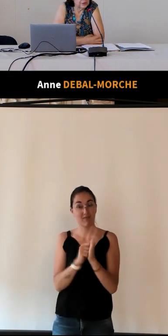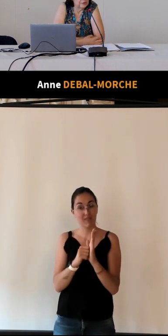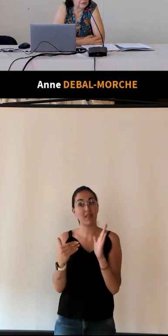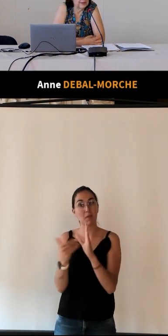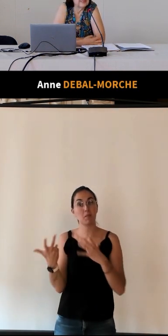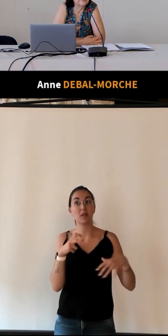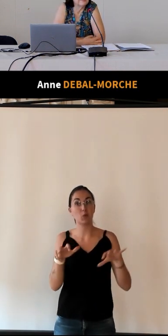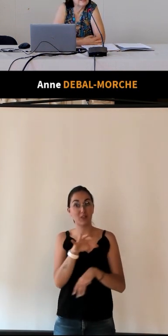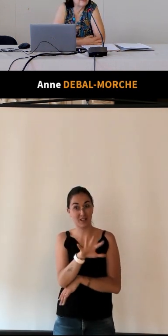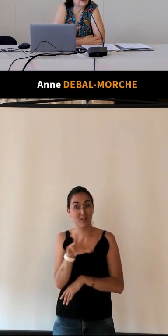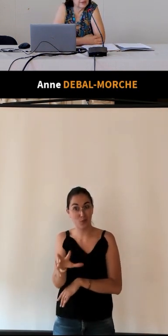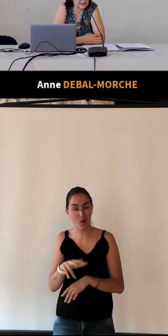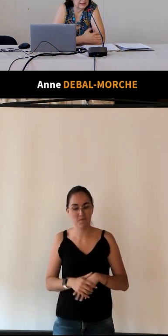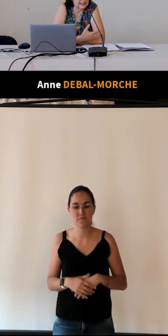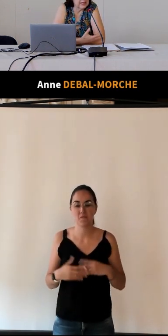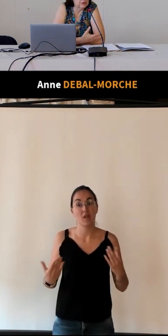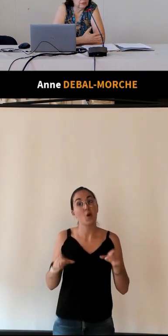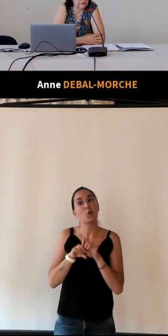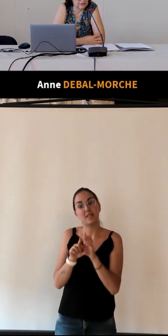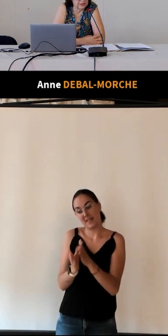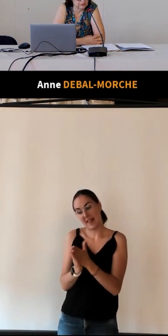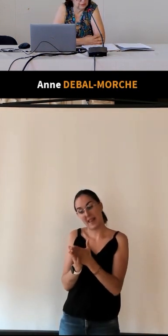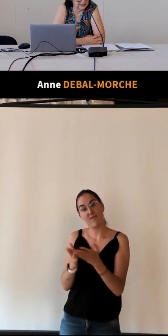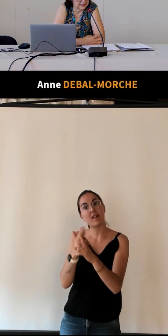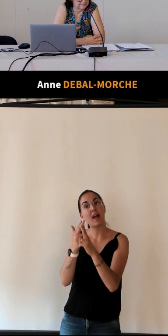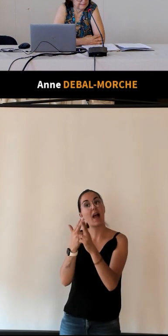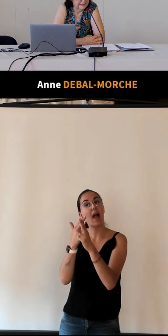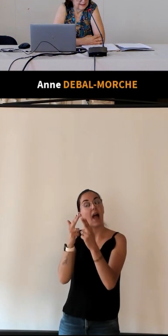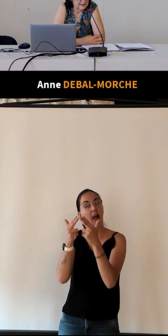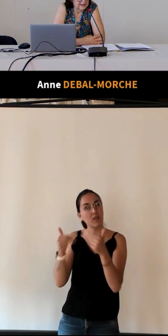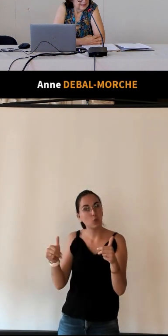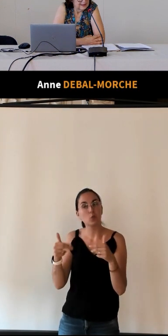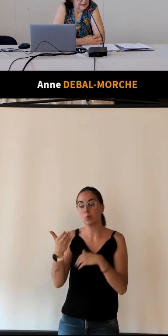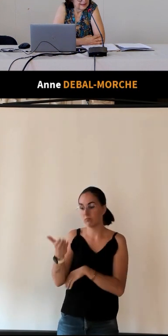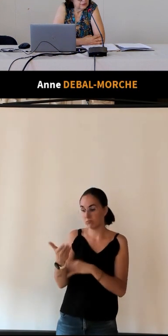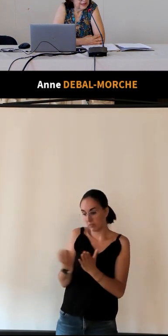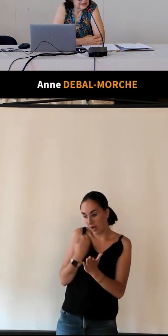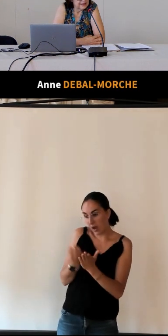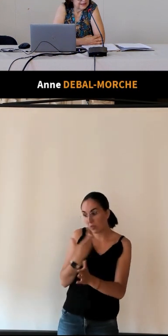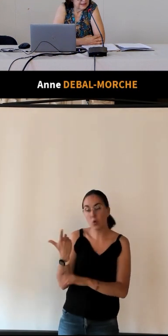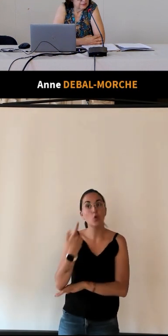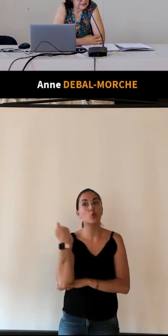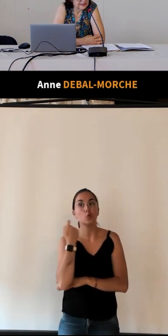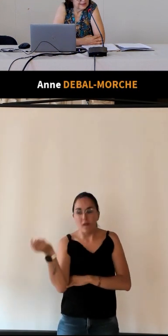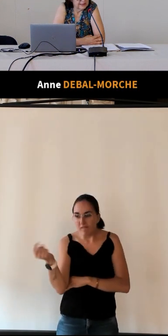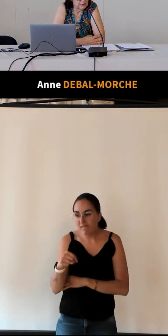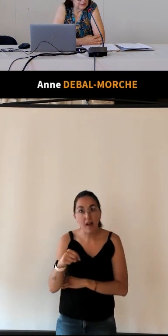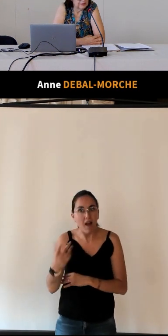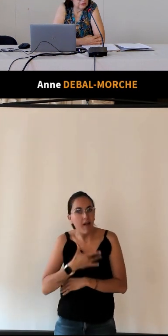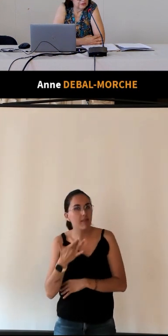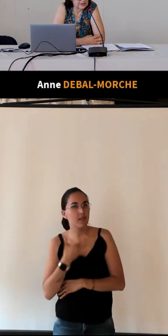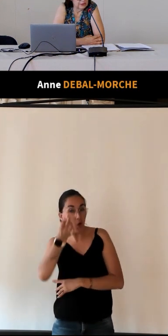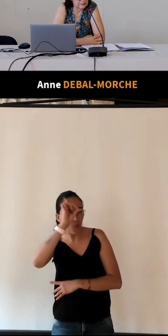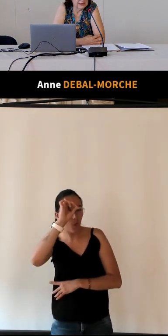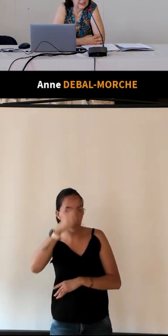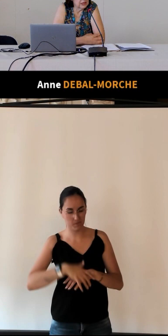'introduction, il évoque aussi les raisons de venir en Touraine. La Touraine est incontestablement